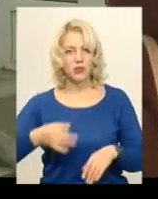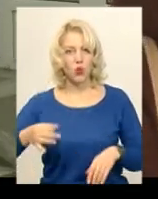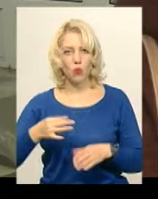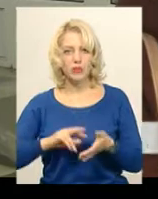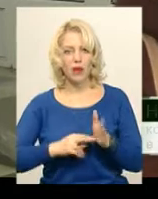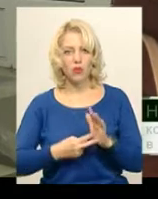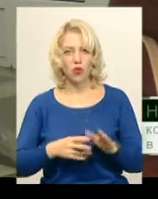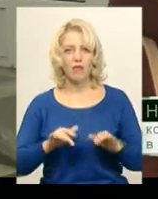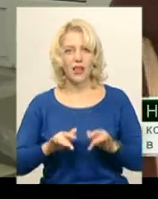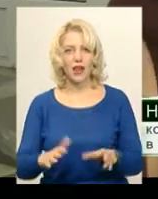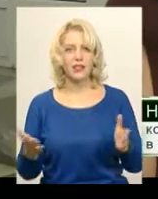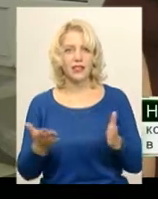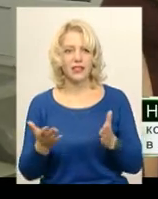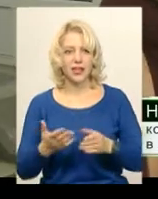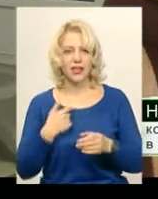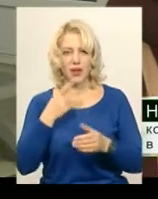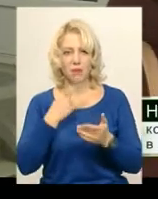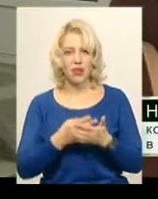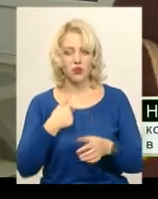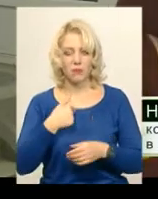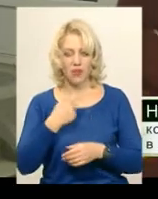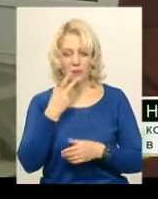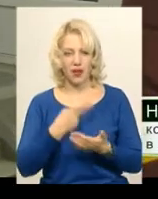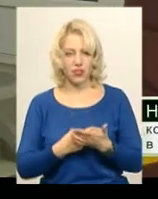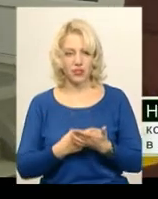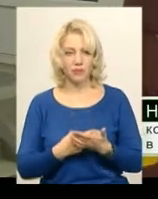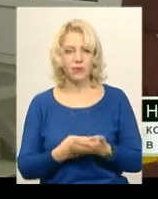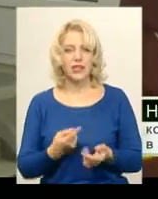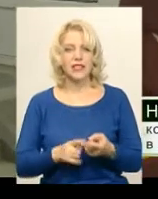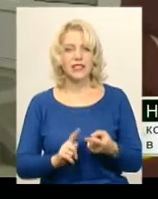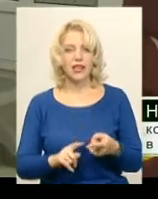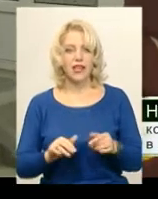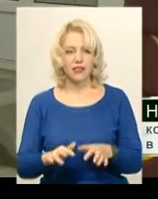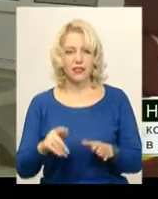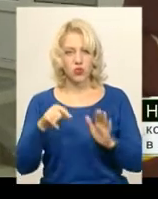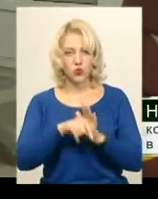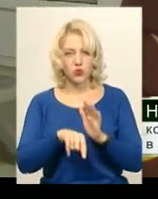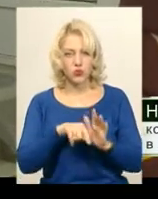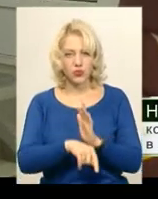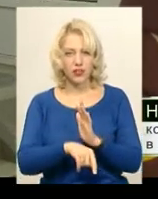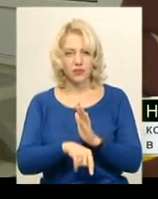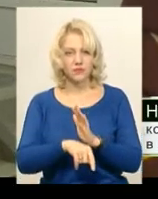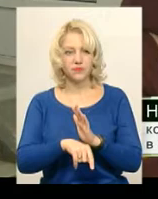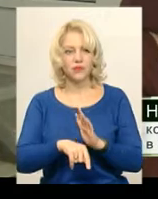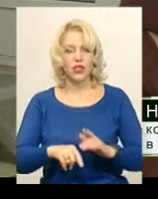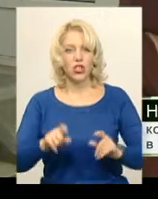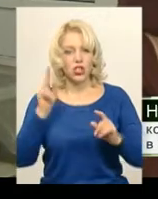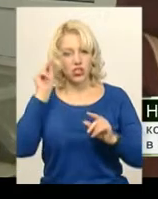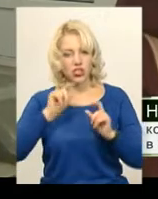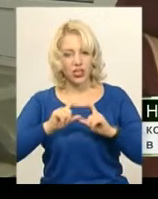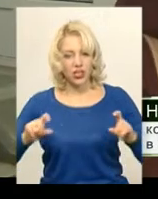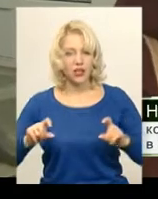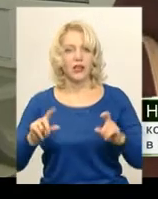запланована акція, яка називається «Я бачу і мене бачать». Вона стосується шкіл,